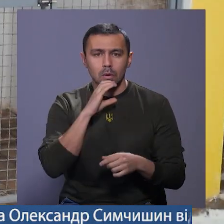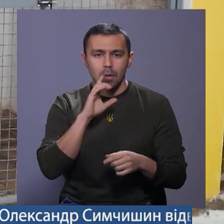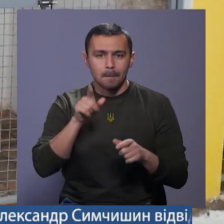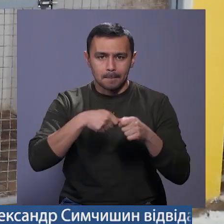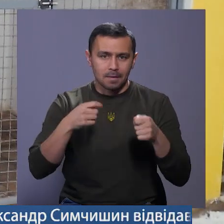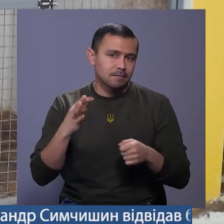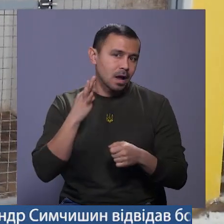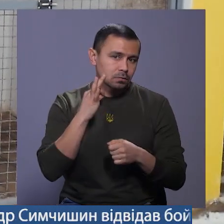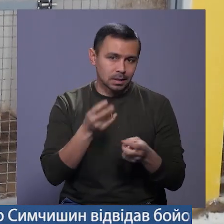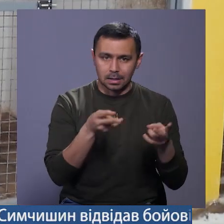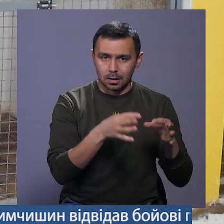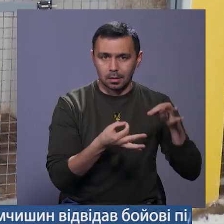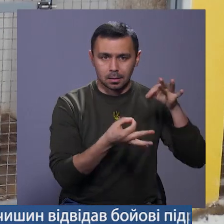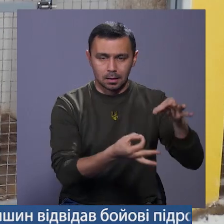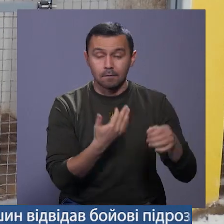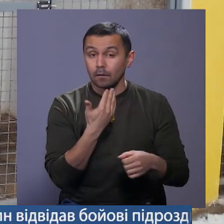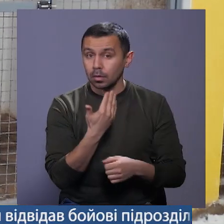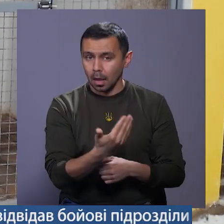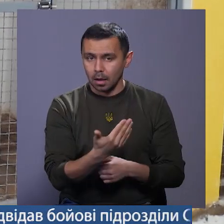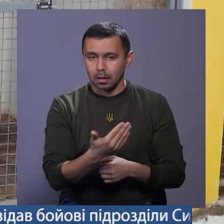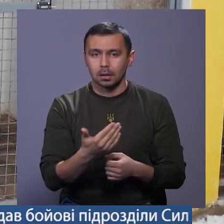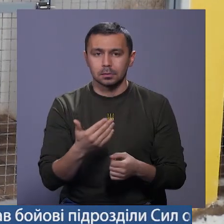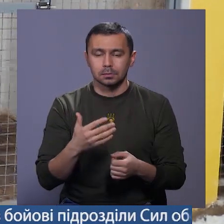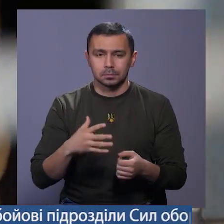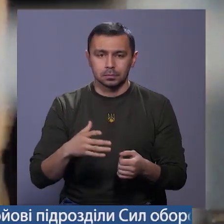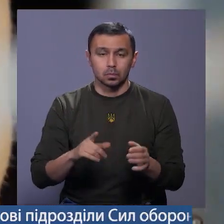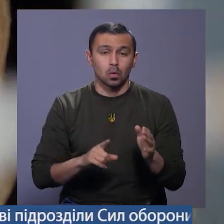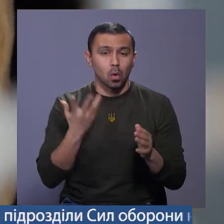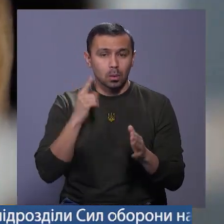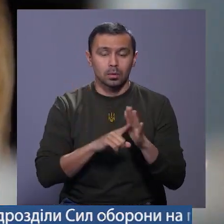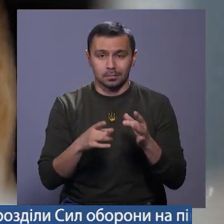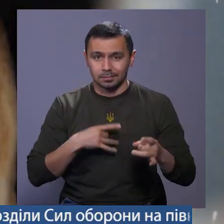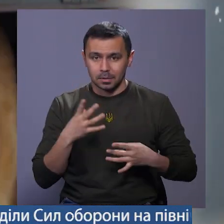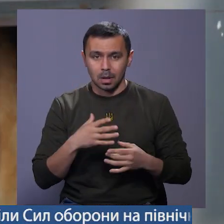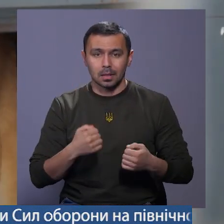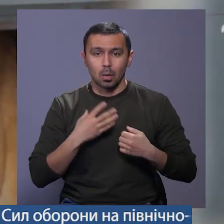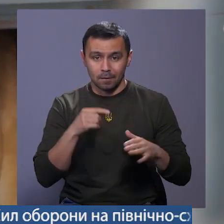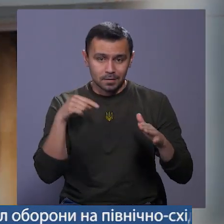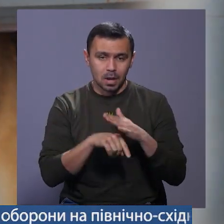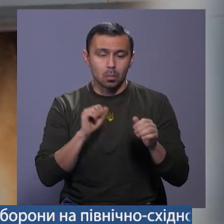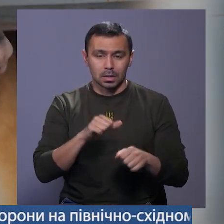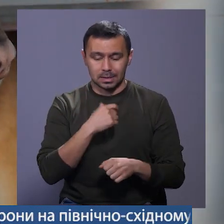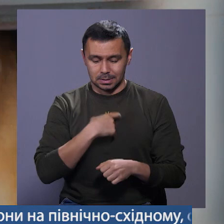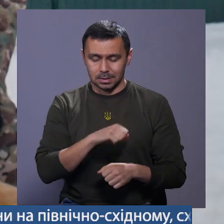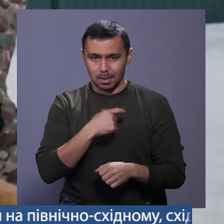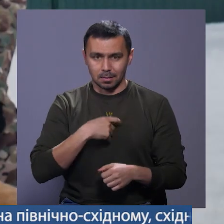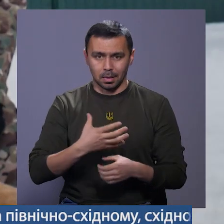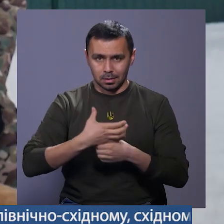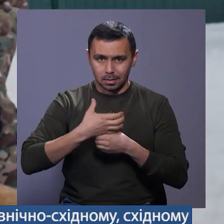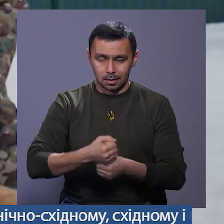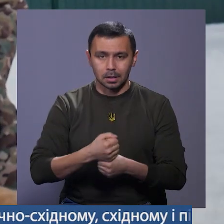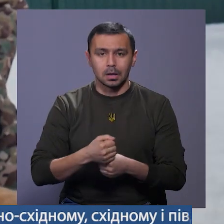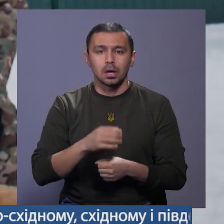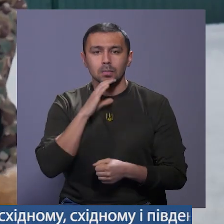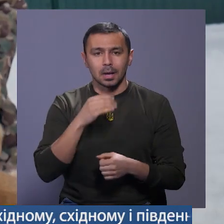'язувати і залишати, тому що вона за рахунок стресу буде намагатися втікти і може себе задушити. Собаки